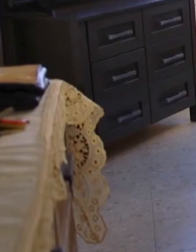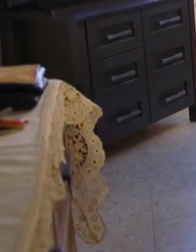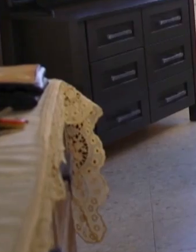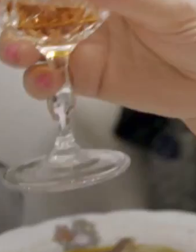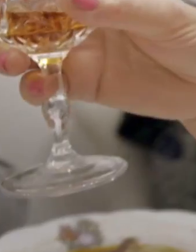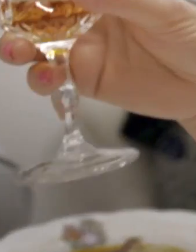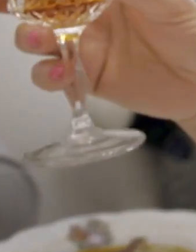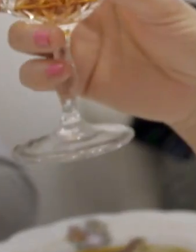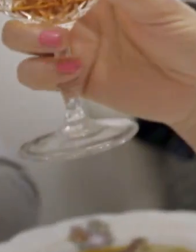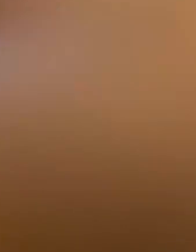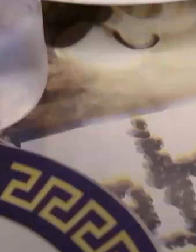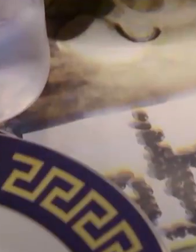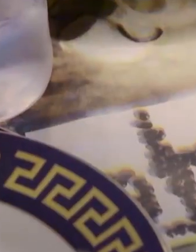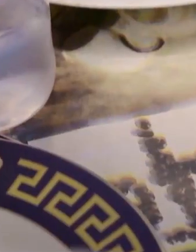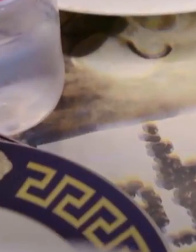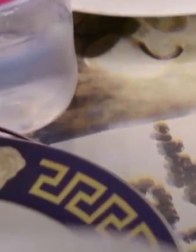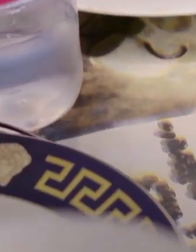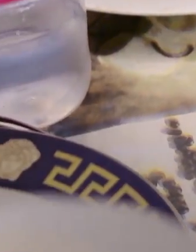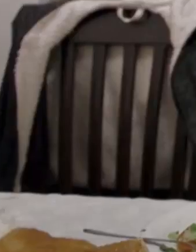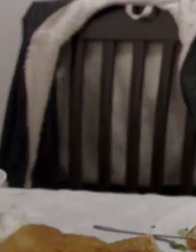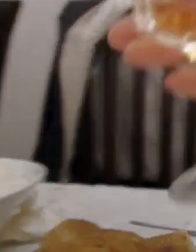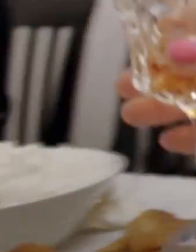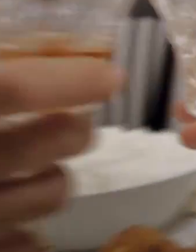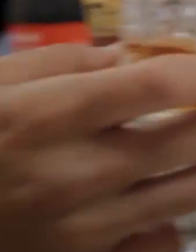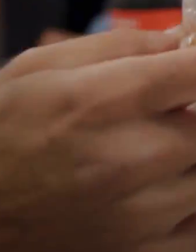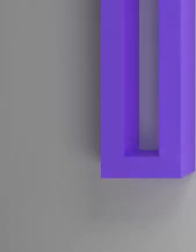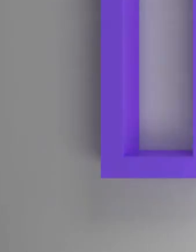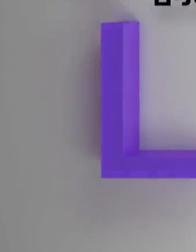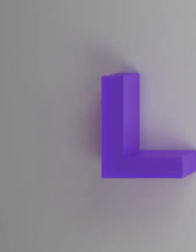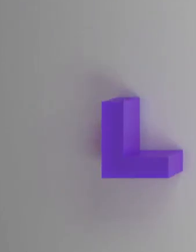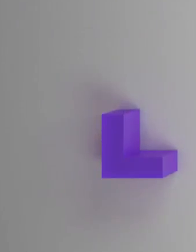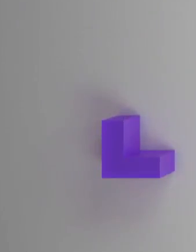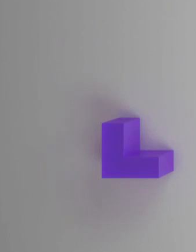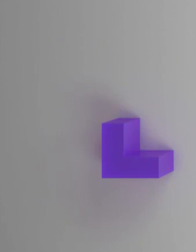בואו נשתה על שבת שיהיה לנו רק שמחות. אמן ואמן.